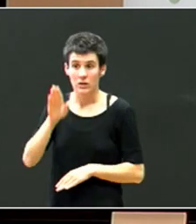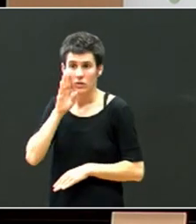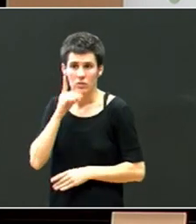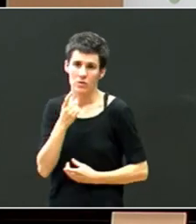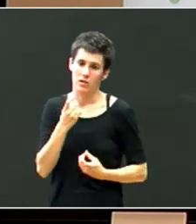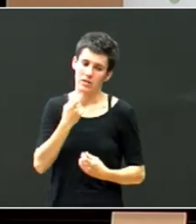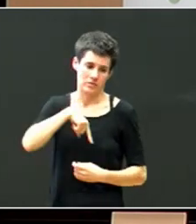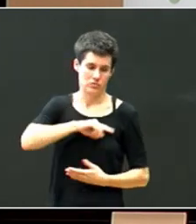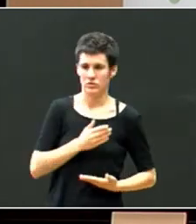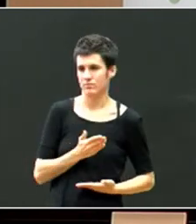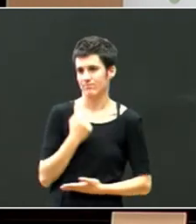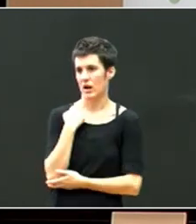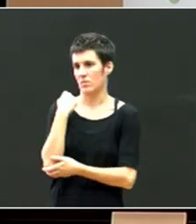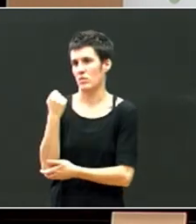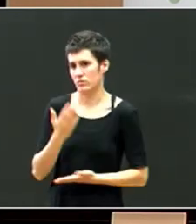eta hori horrela da.